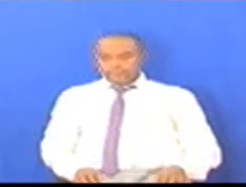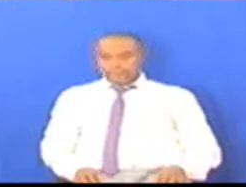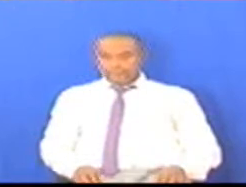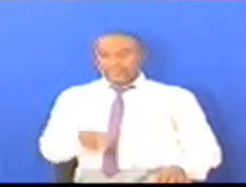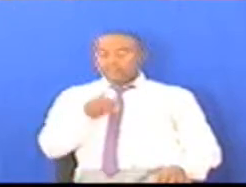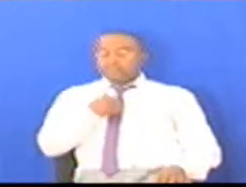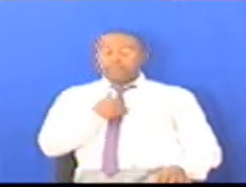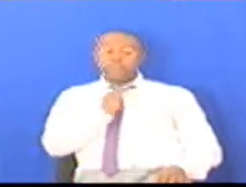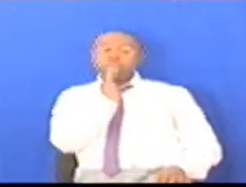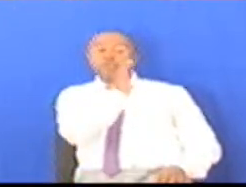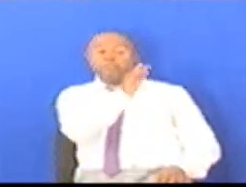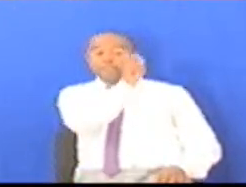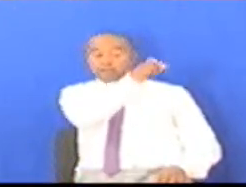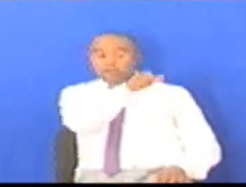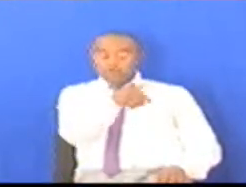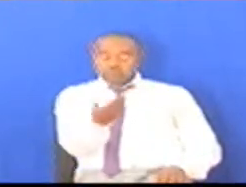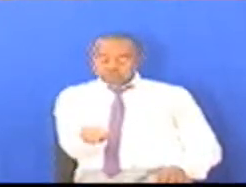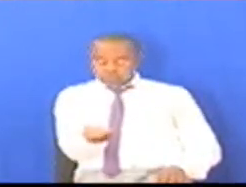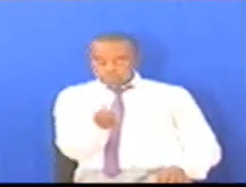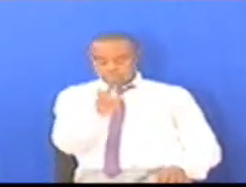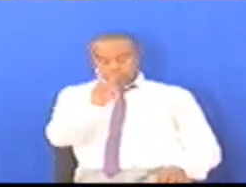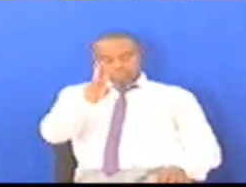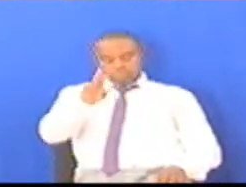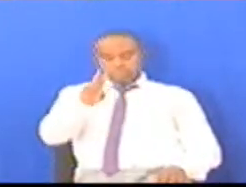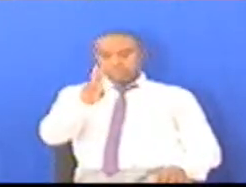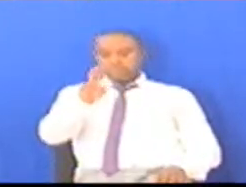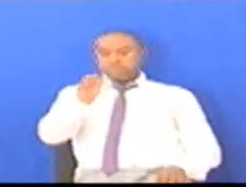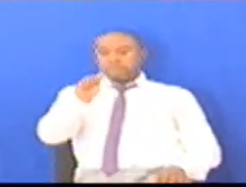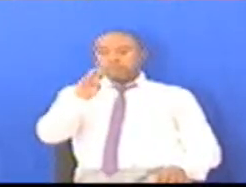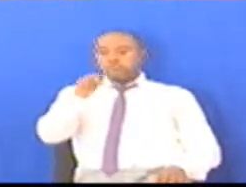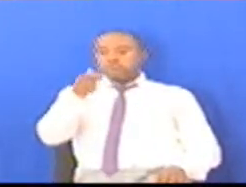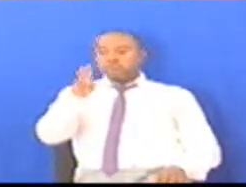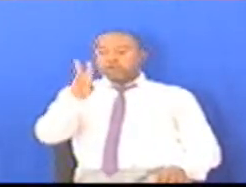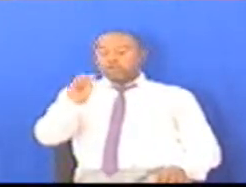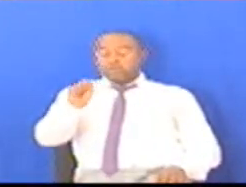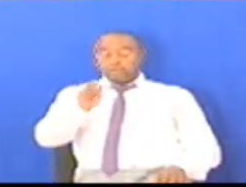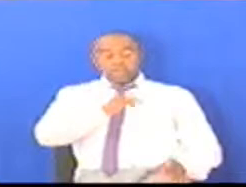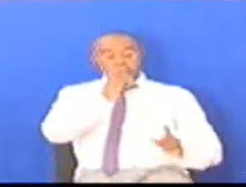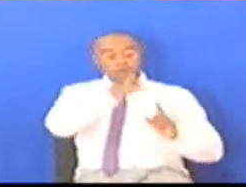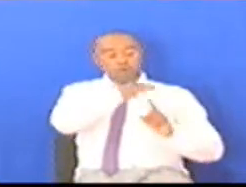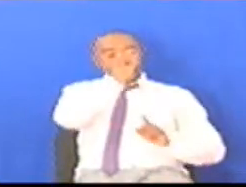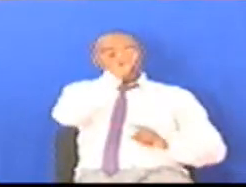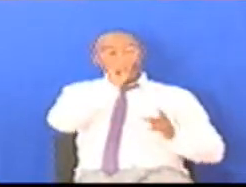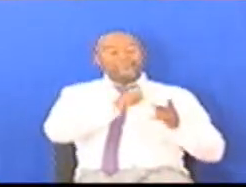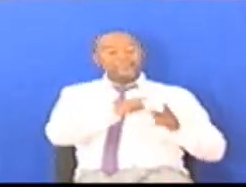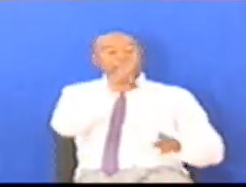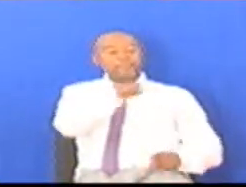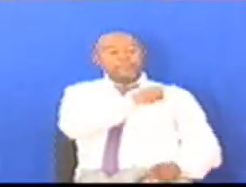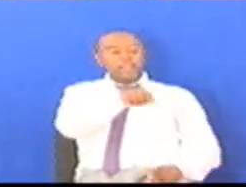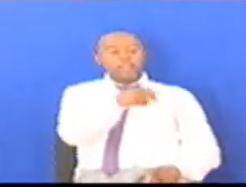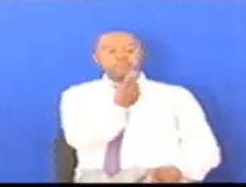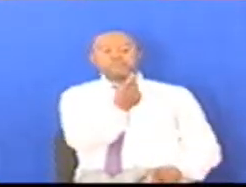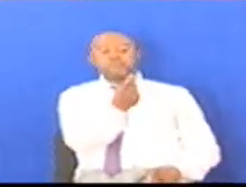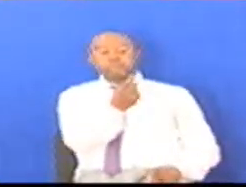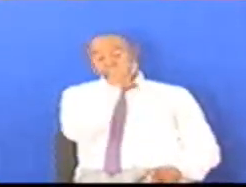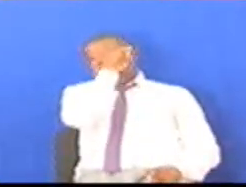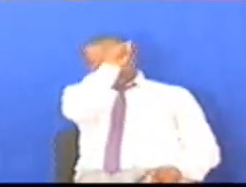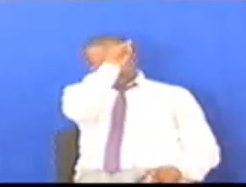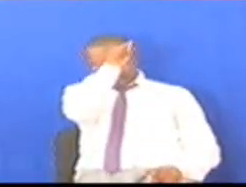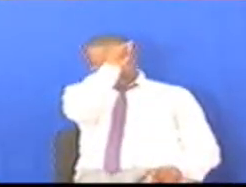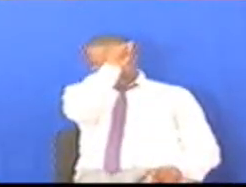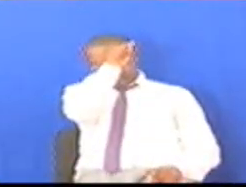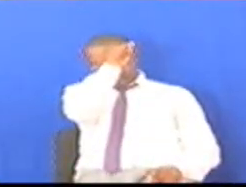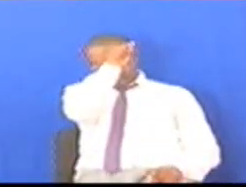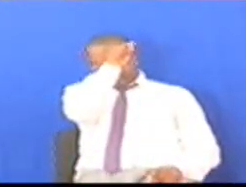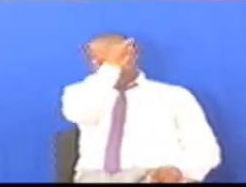Wakupe tuzo Sio tuzo nyingine Bali ni tuzo ya ushindi mkubwa Wakishinda Upale takapwelekea